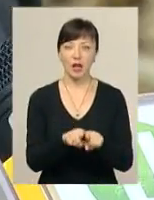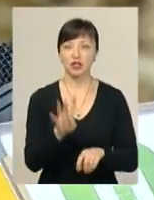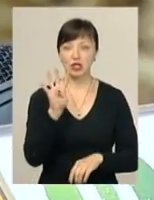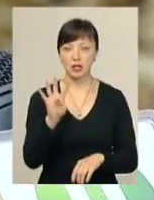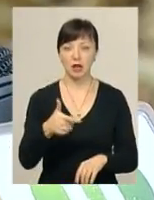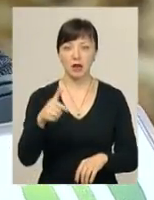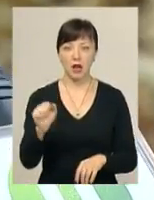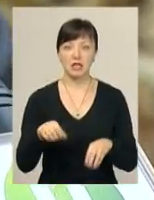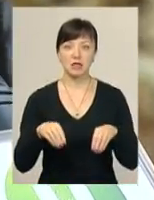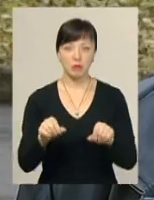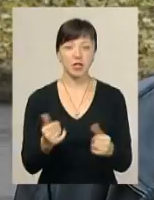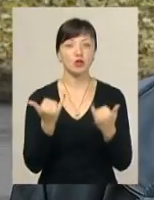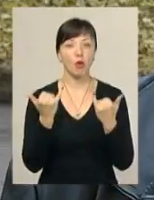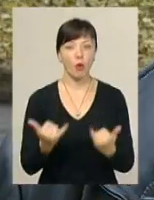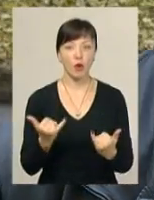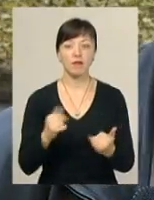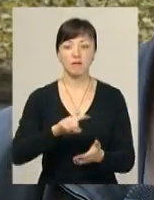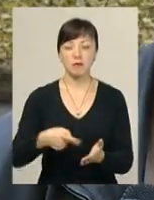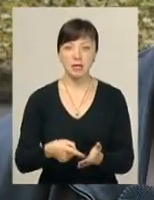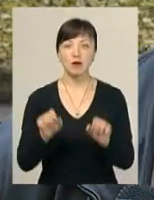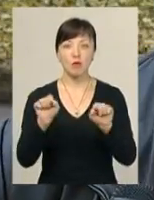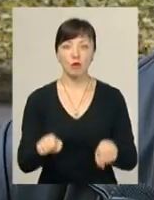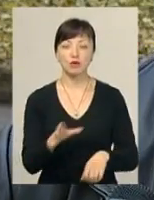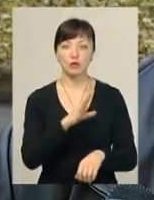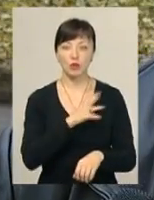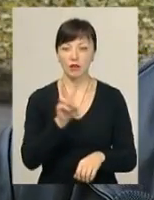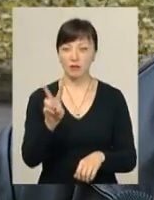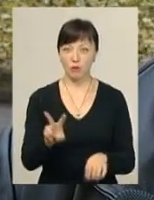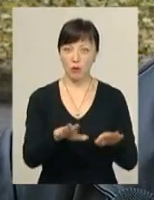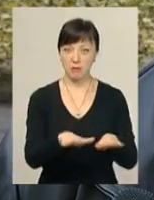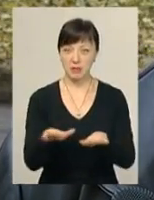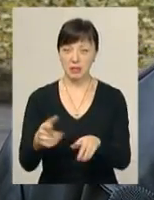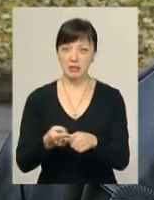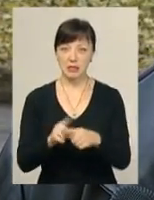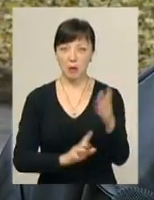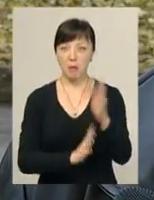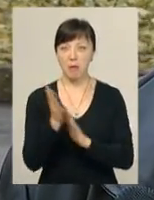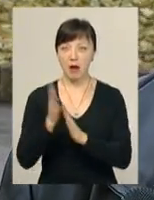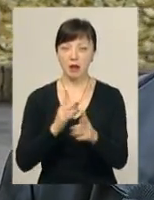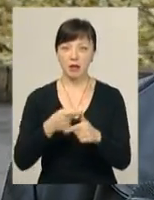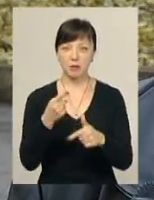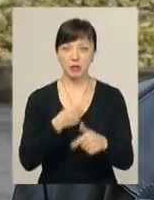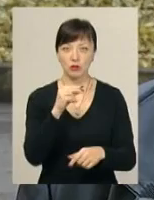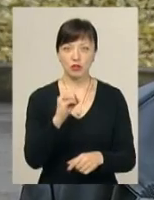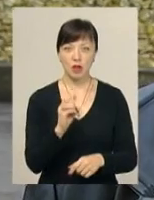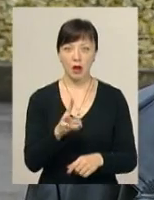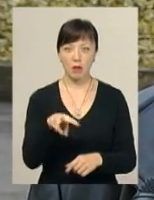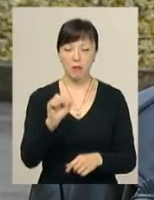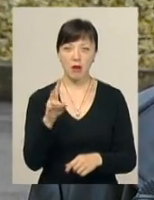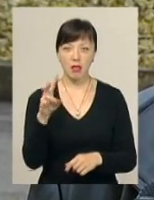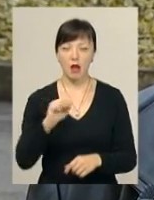гектари землі сьогодні у місті може бути у двох місцях. Це парк імені Чекмана і наш